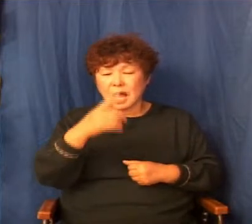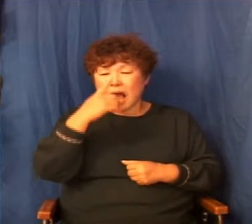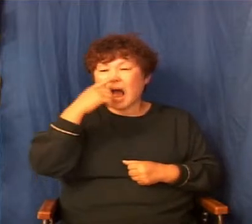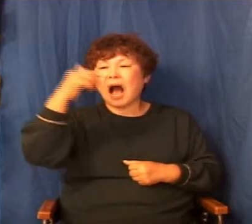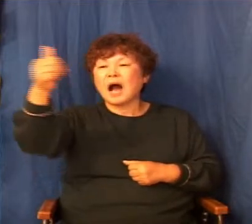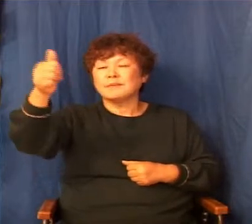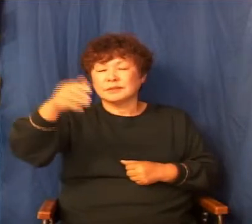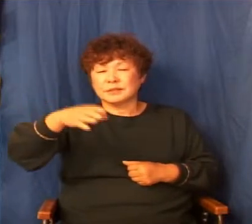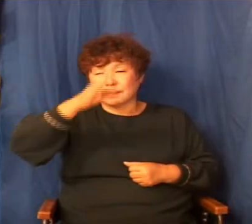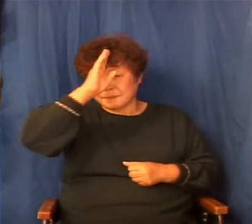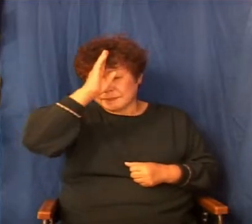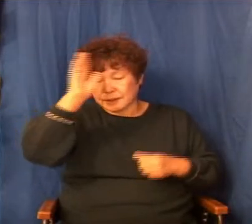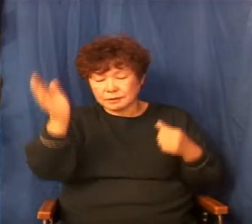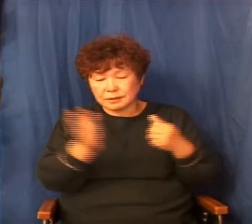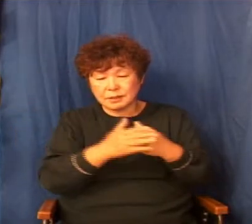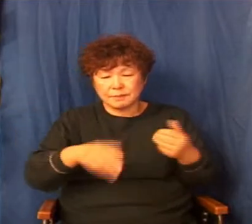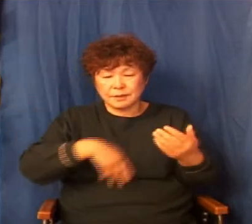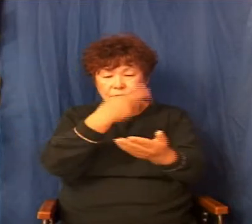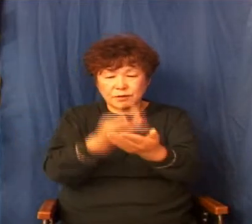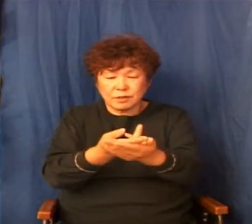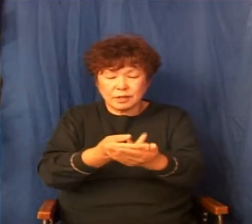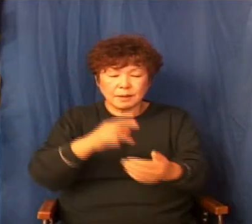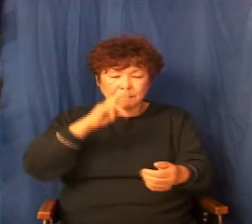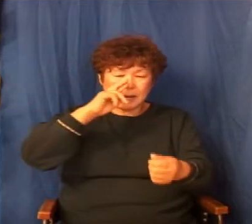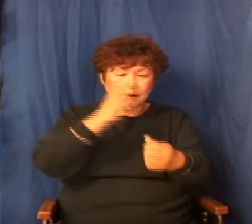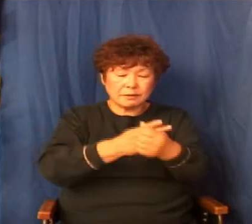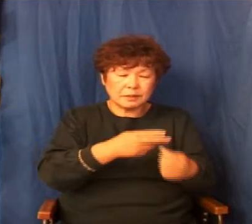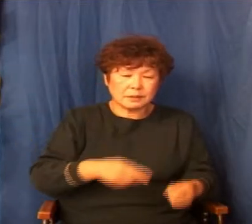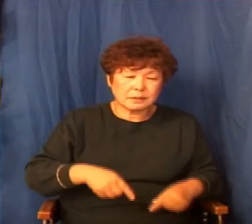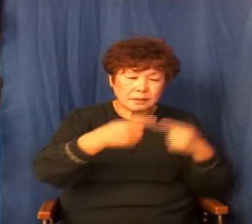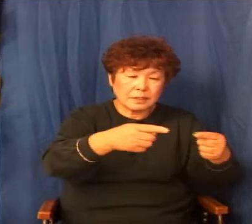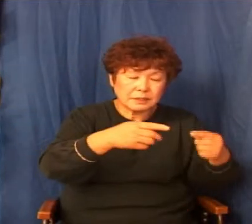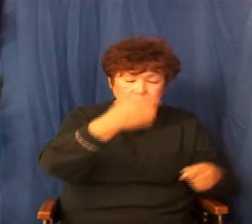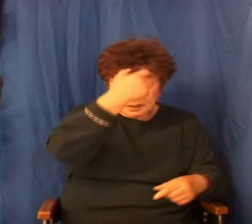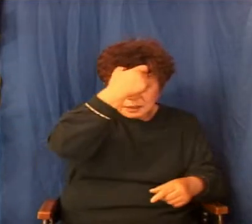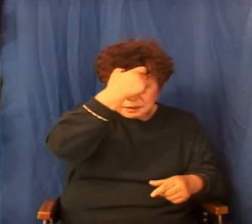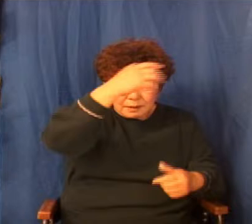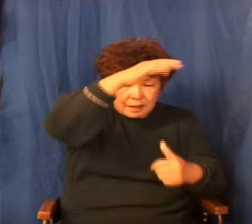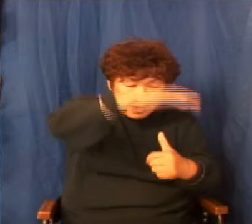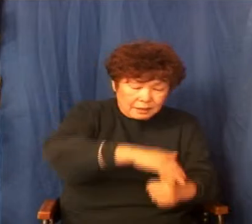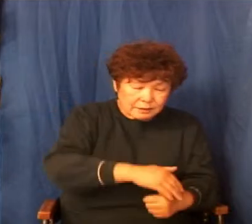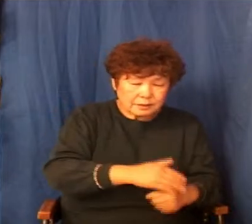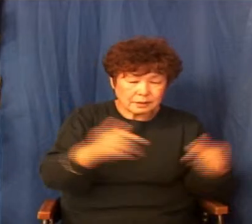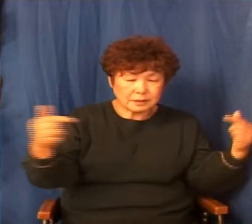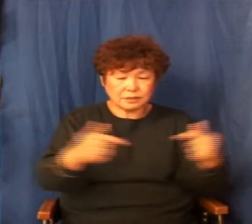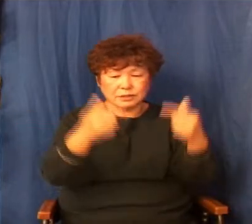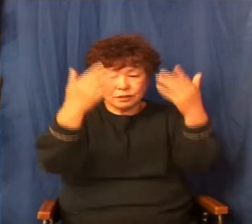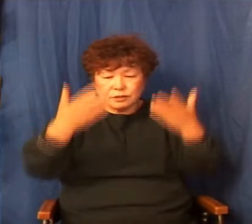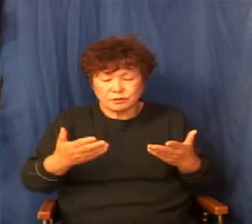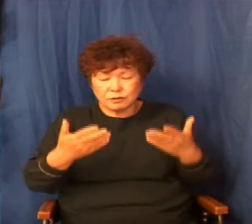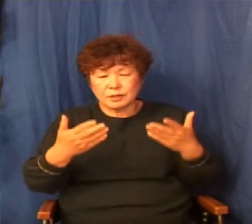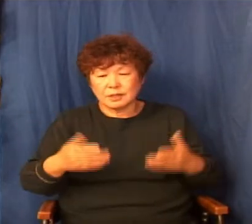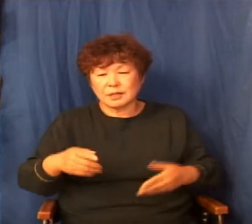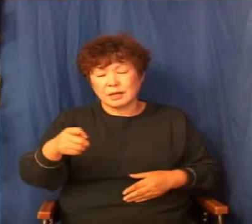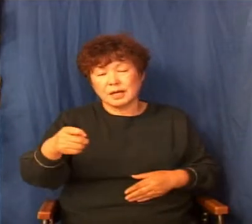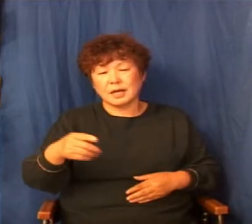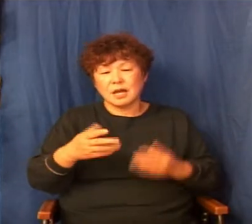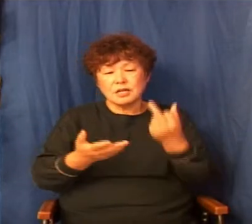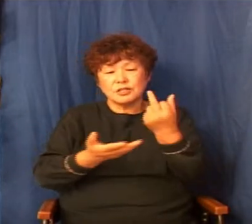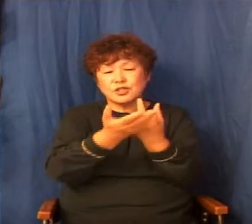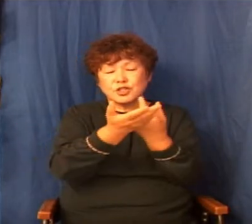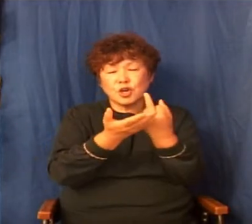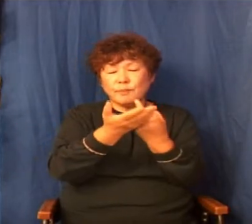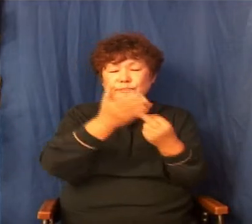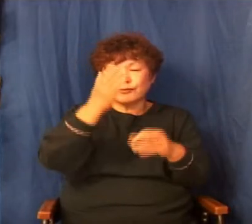누워있거늘 바울이 들어가서 기도하고 그에게 안수하여 낫게하메 이러므로 섬 가운데